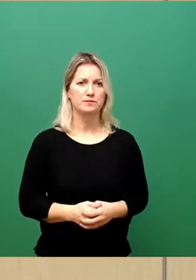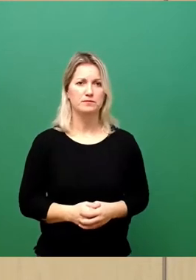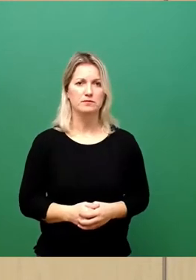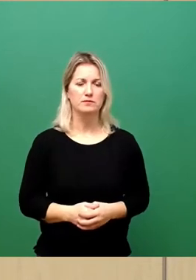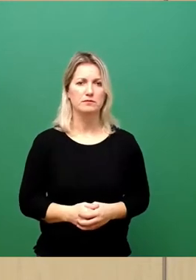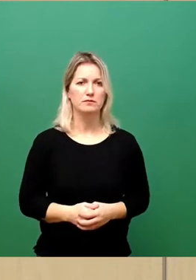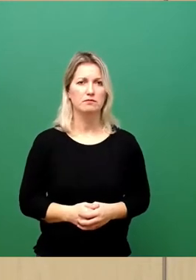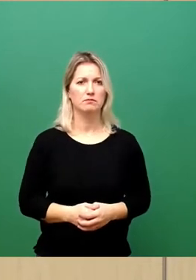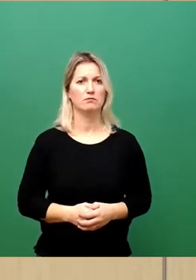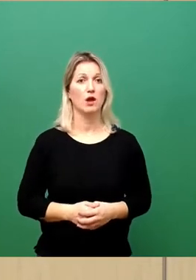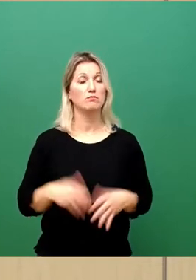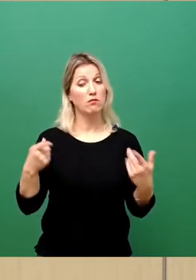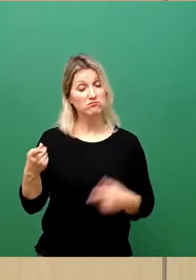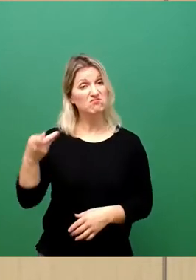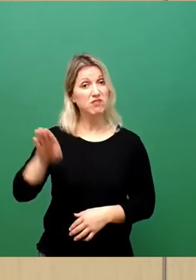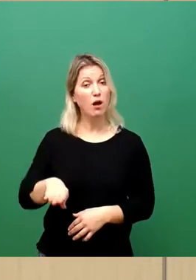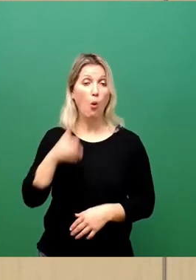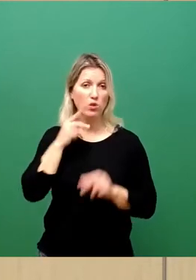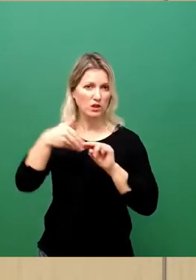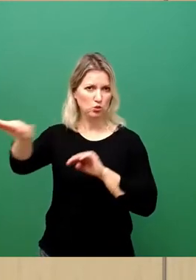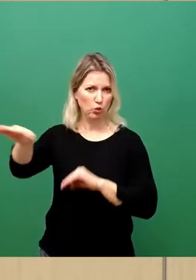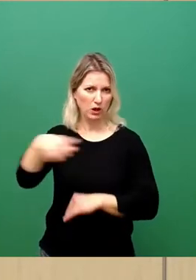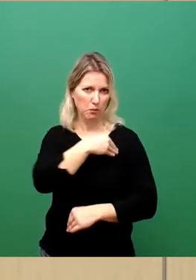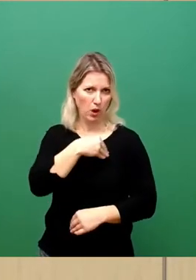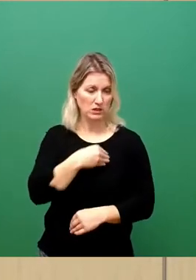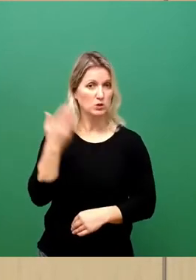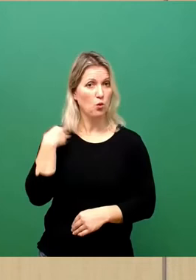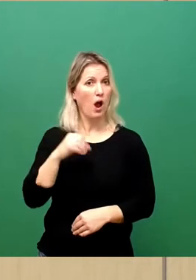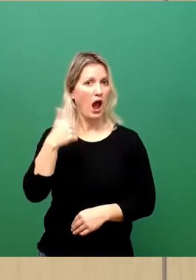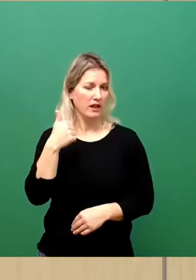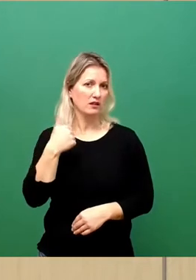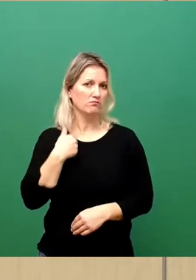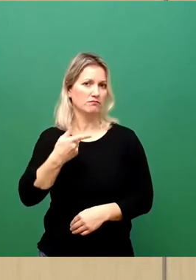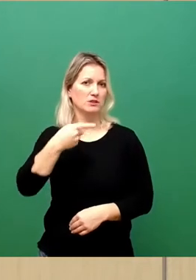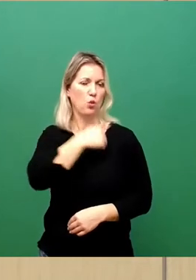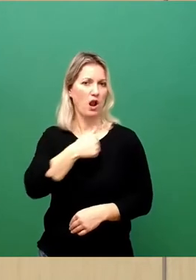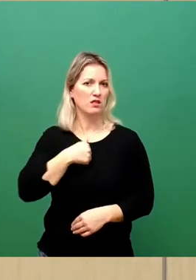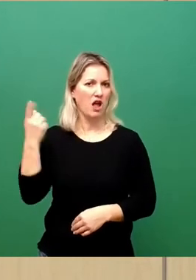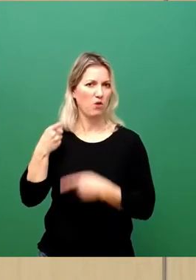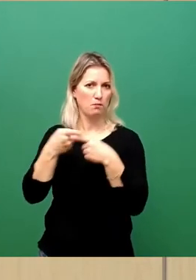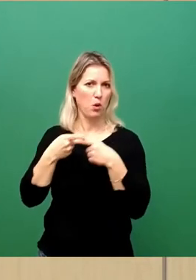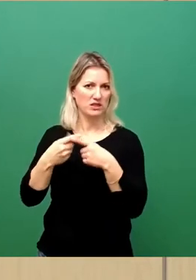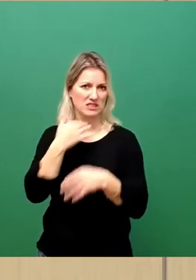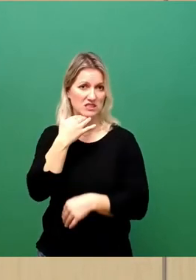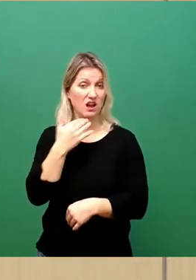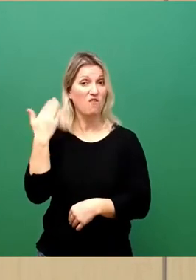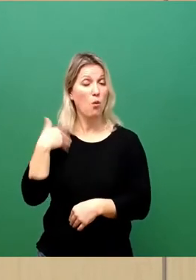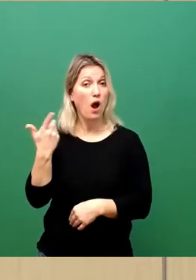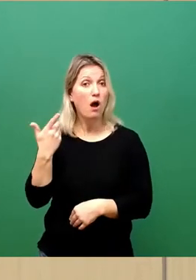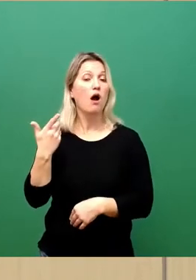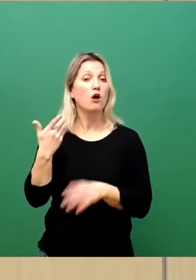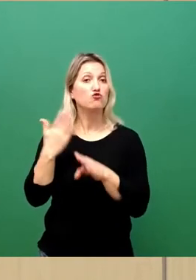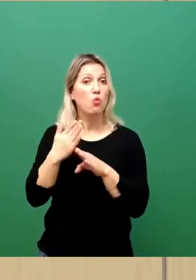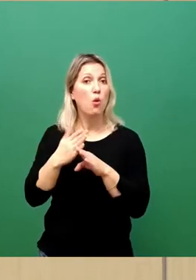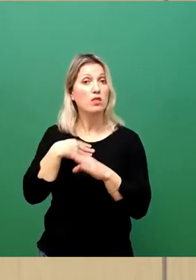hier oder geh zurück nach Polen, sagt ein Soldat aus Belarus zu Darius, nachdem er von polnischen Soldaten bereits über die Grenze zurückgeprügelt wurde.